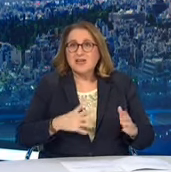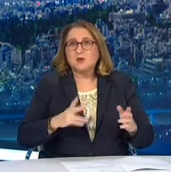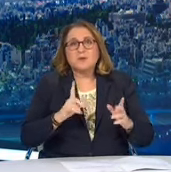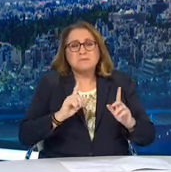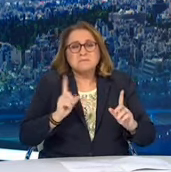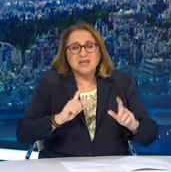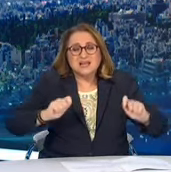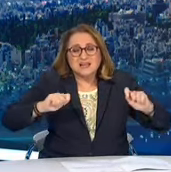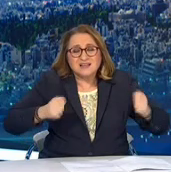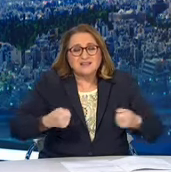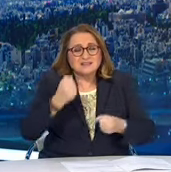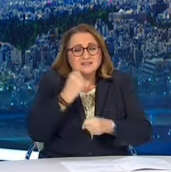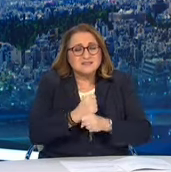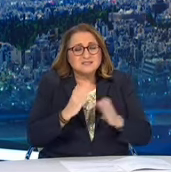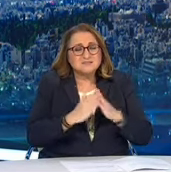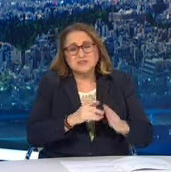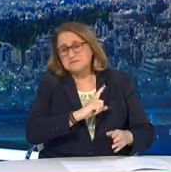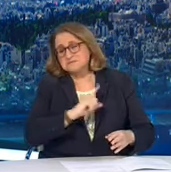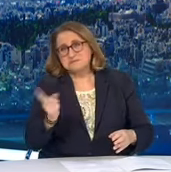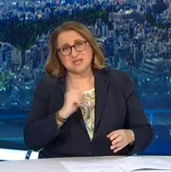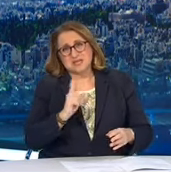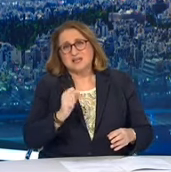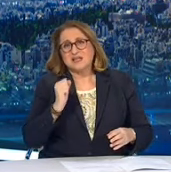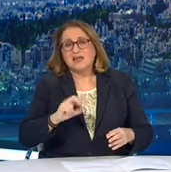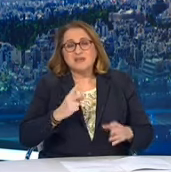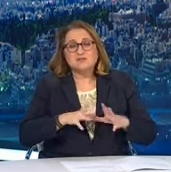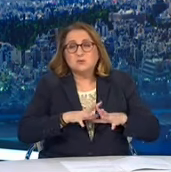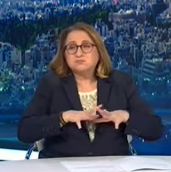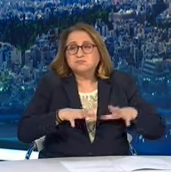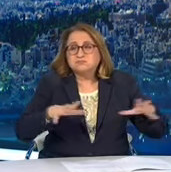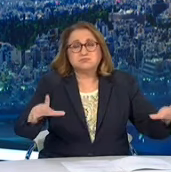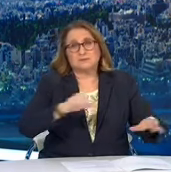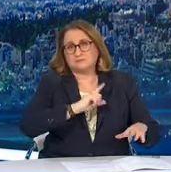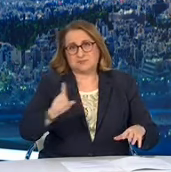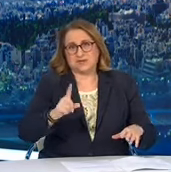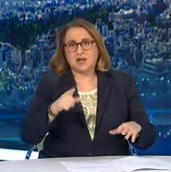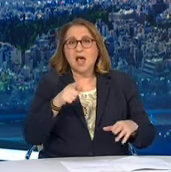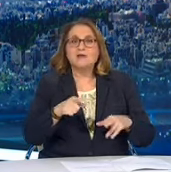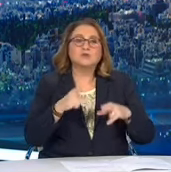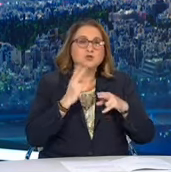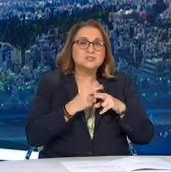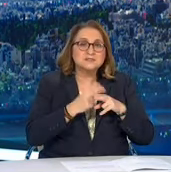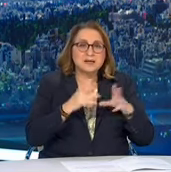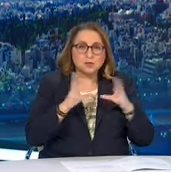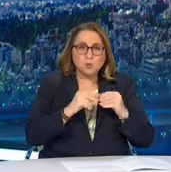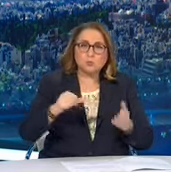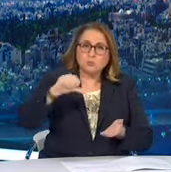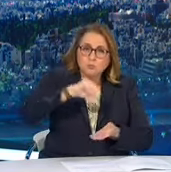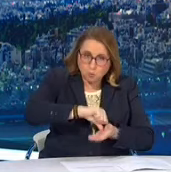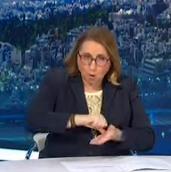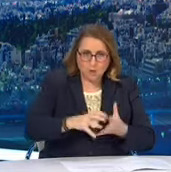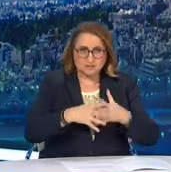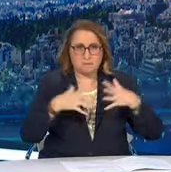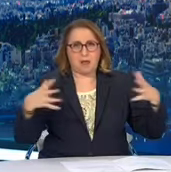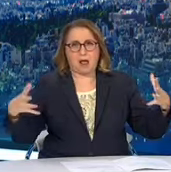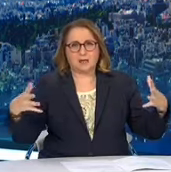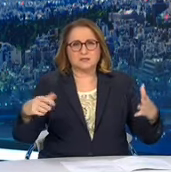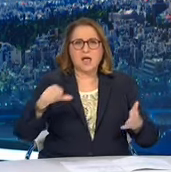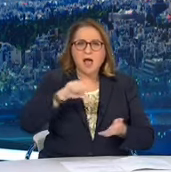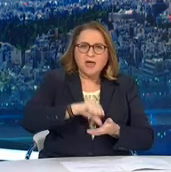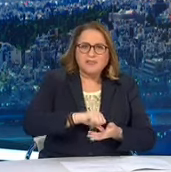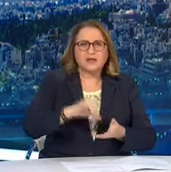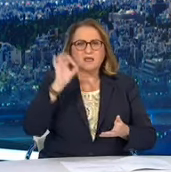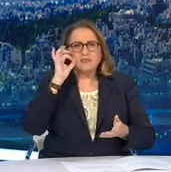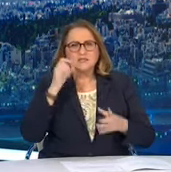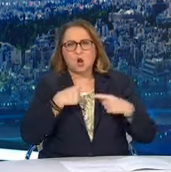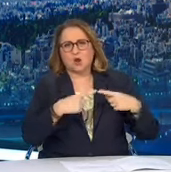Και αυτό είναι κρίσιμο για περιοχές μεγάλες, όπως είπατε, την Αθήνα, τη Θεσσαλονίκη προσπαθώντας πάντα να έχουμε το